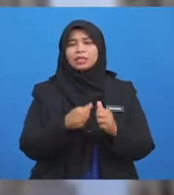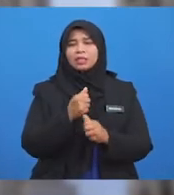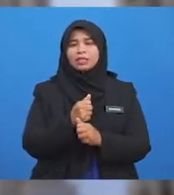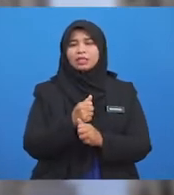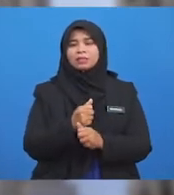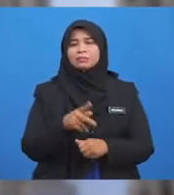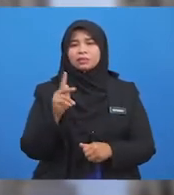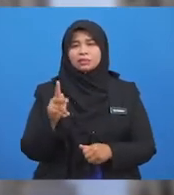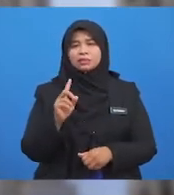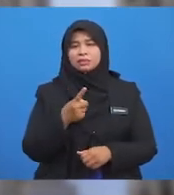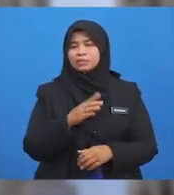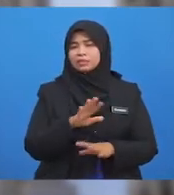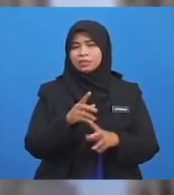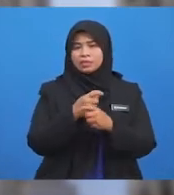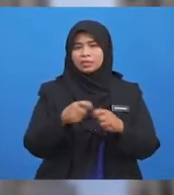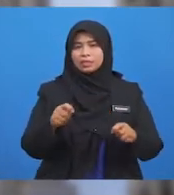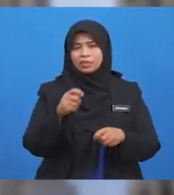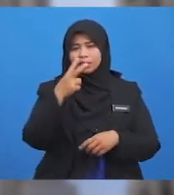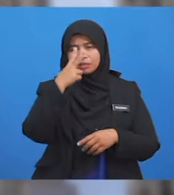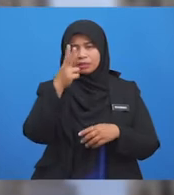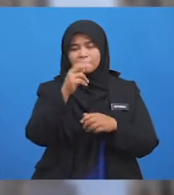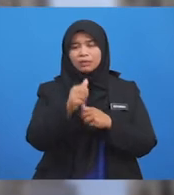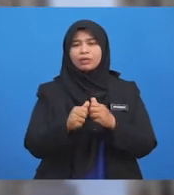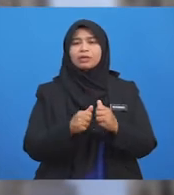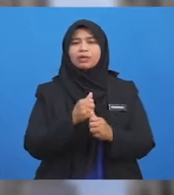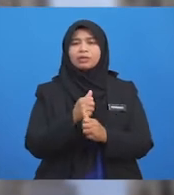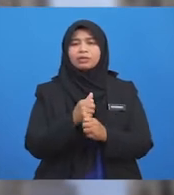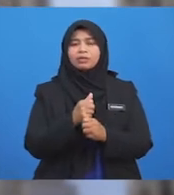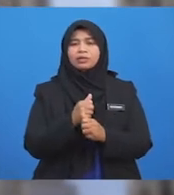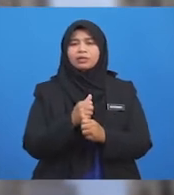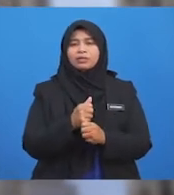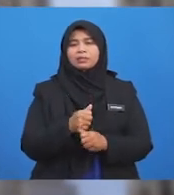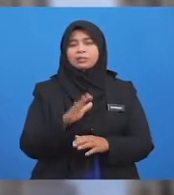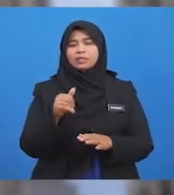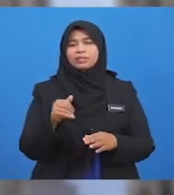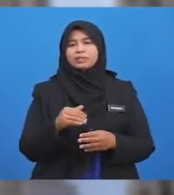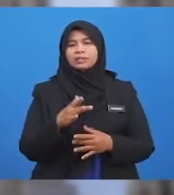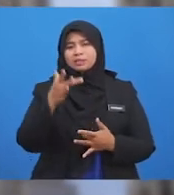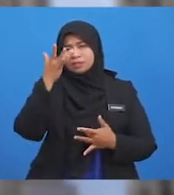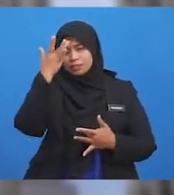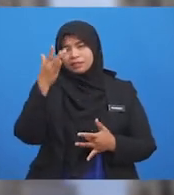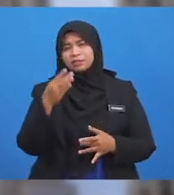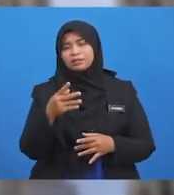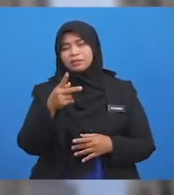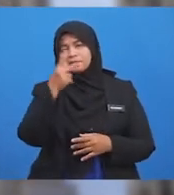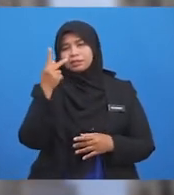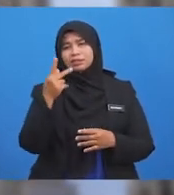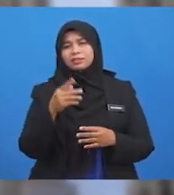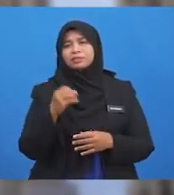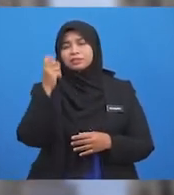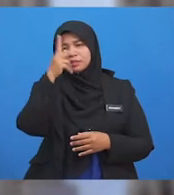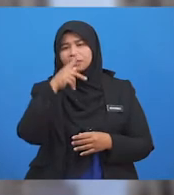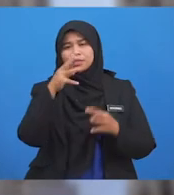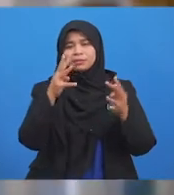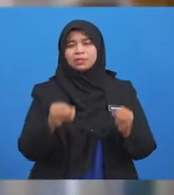Pasti Kita Tidak Tenang Melihat Alam Merintih Dik Kerahkusan Kita Mengejar